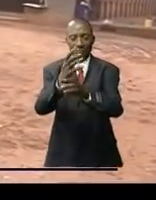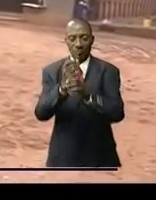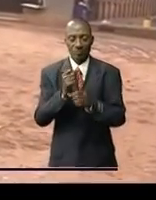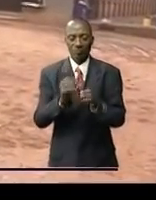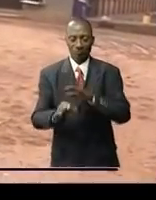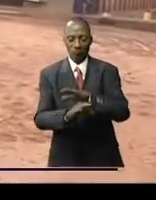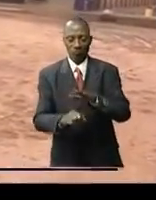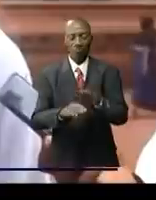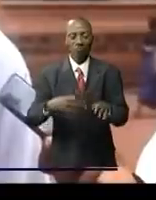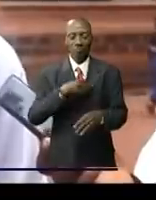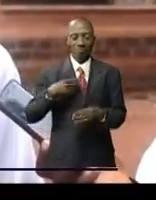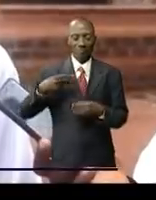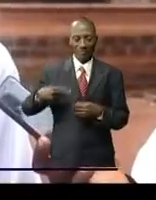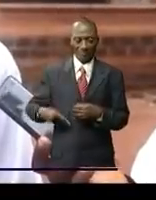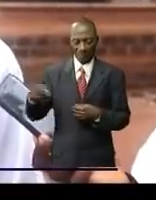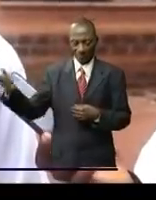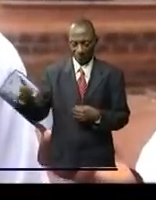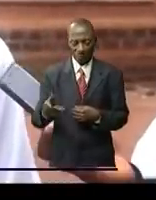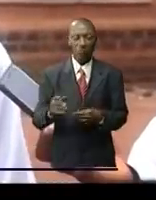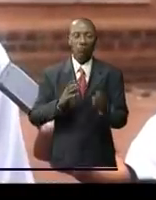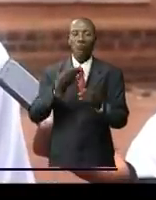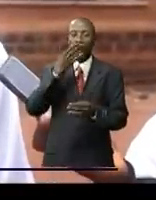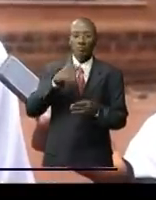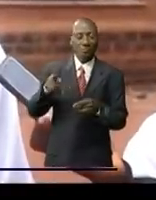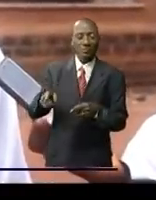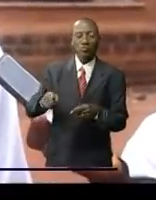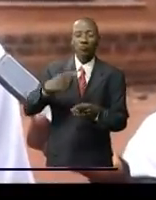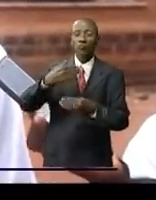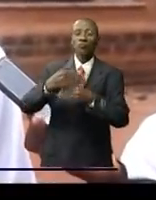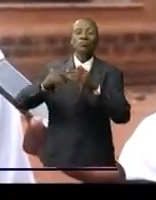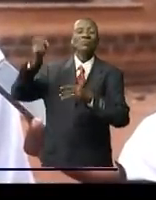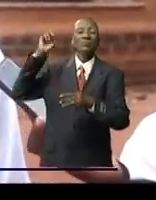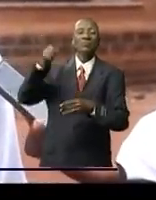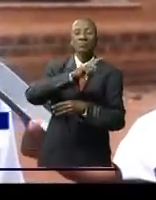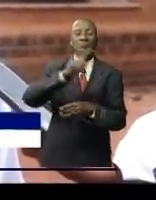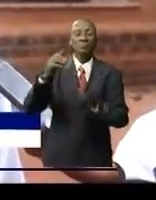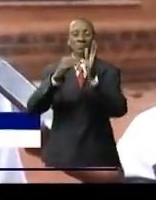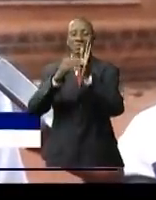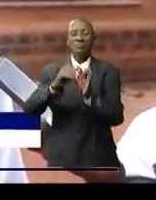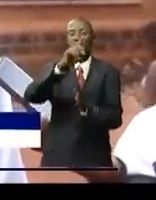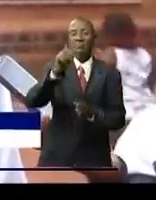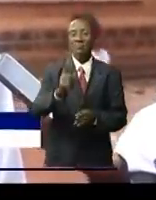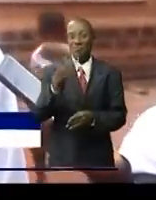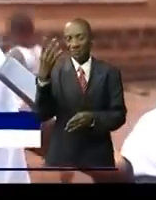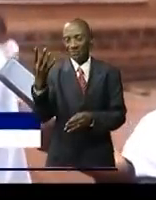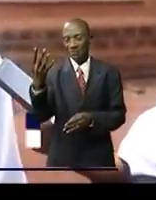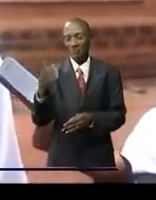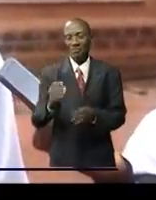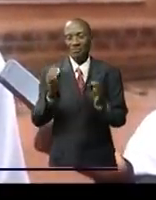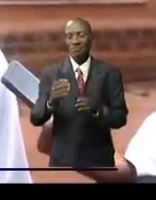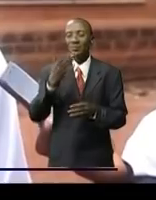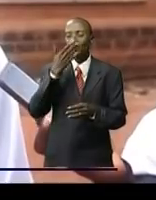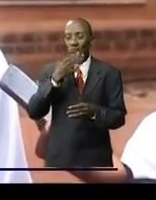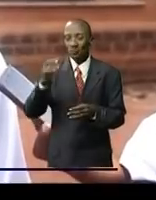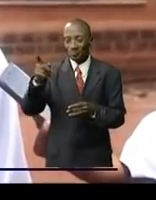structure qui a été construite en 1934 allez-y comprendre que la situation de l'infrastructure est